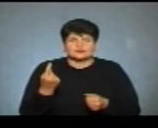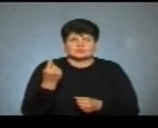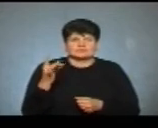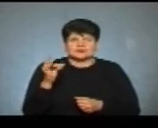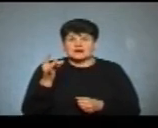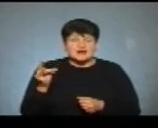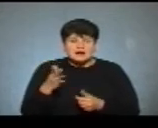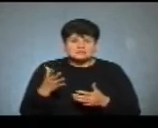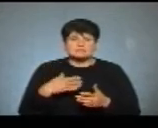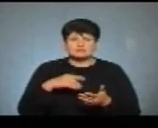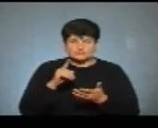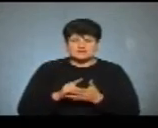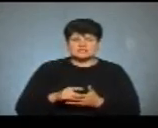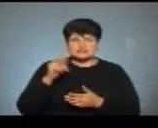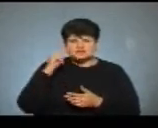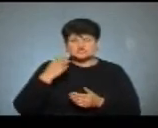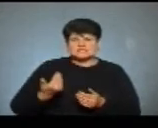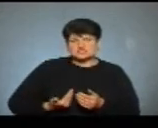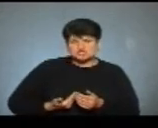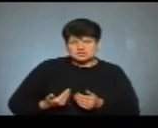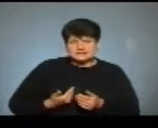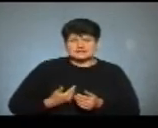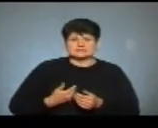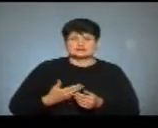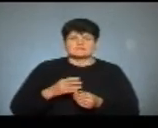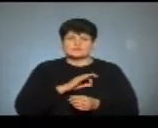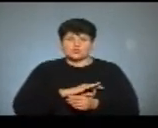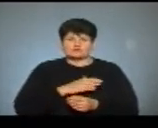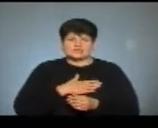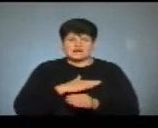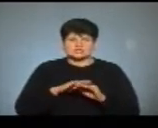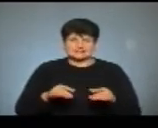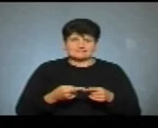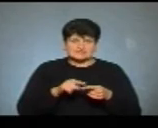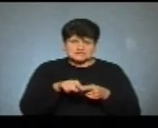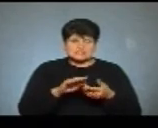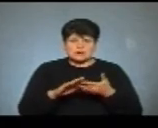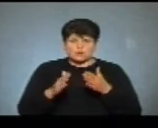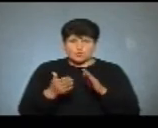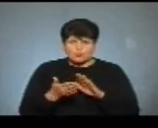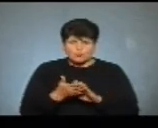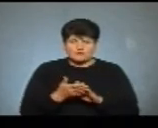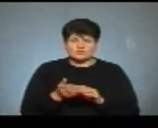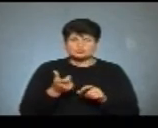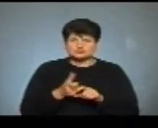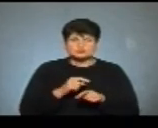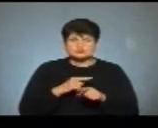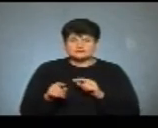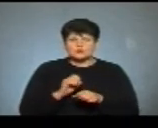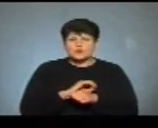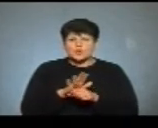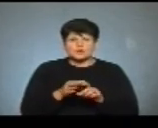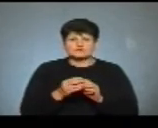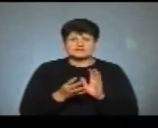Ми повинні навчитися жити, вчитися, виховувати наших дітей в цих умовах. Досить скоро ковід-19